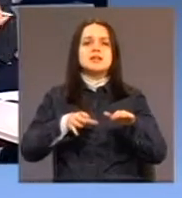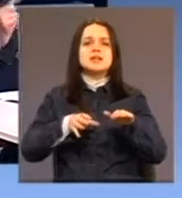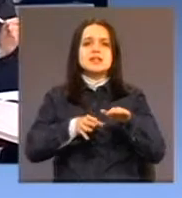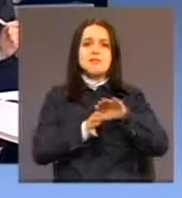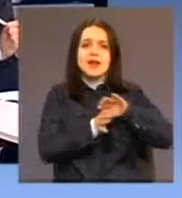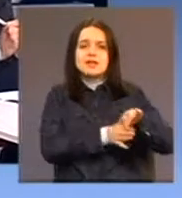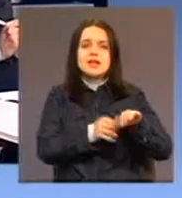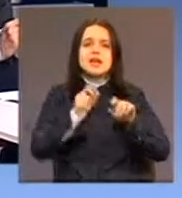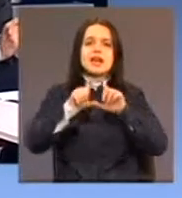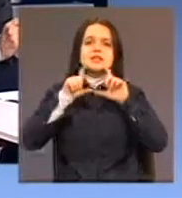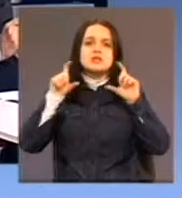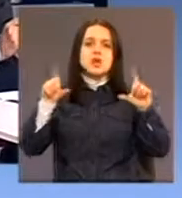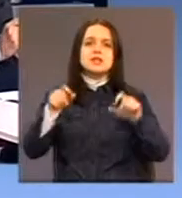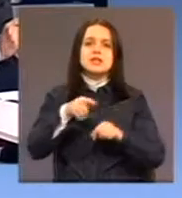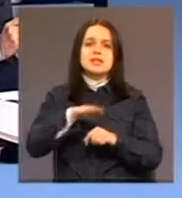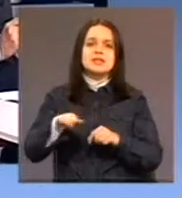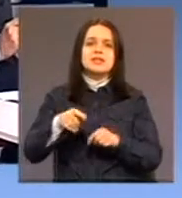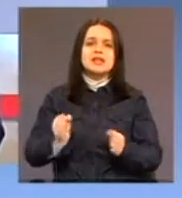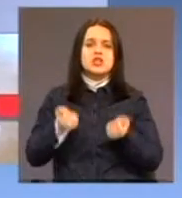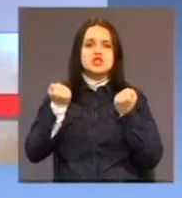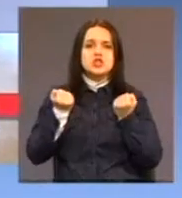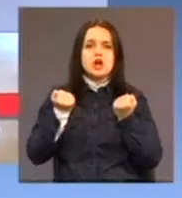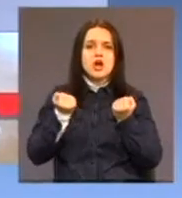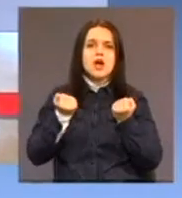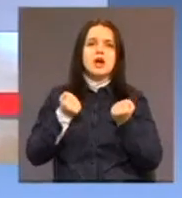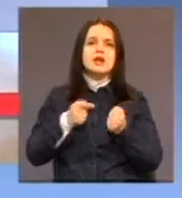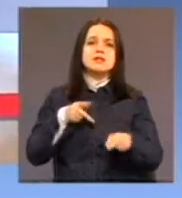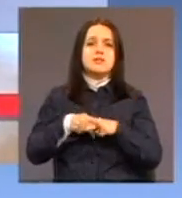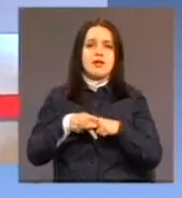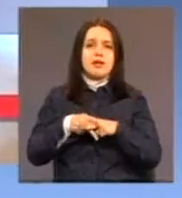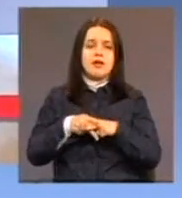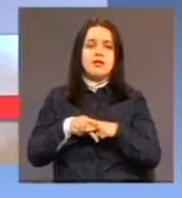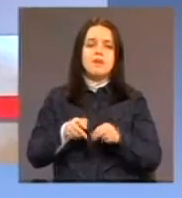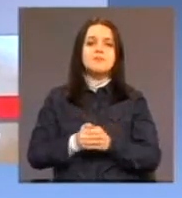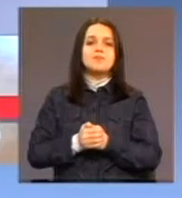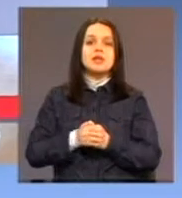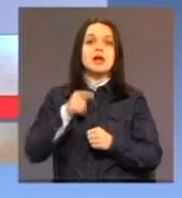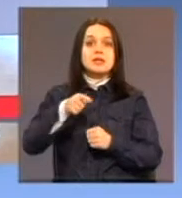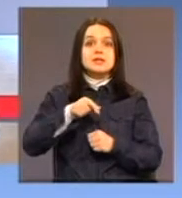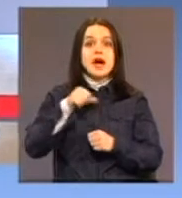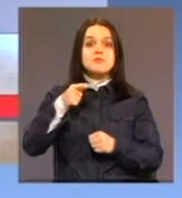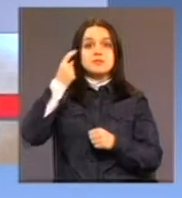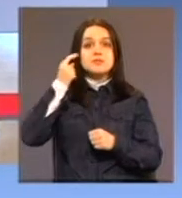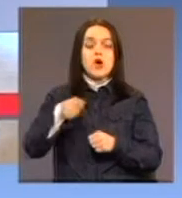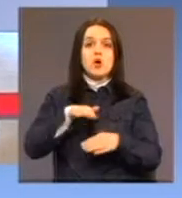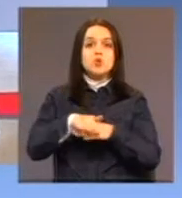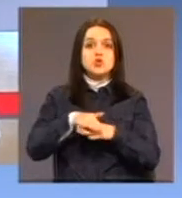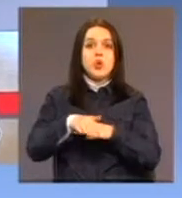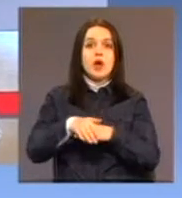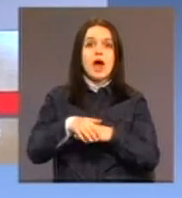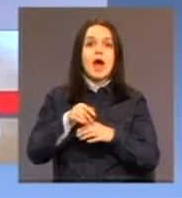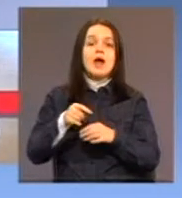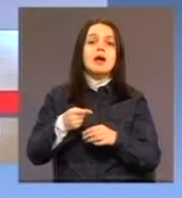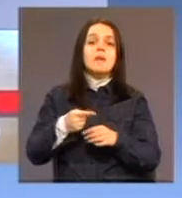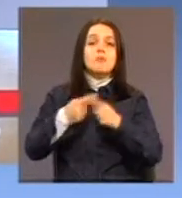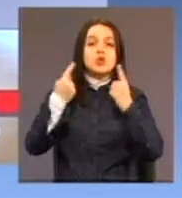težim smetnjama? Pa ovo sam i smisao dnevnog zbrinjavanja je upravo to i ta usluga samo po sebi, dakle, existira